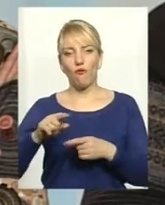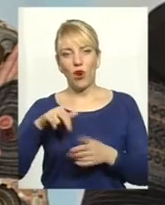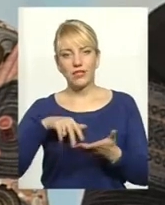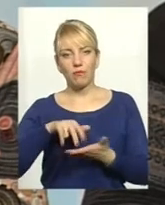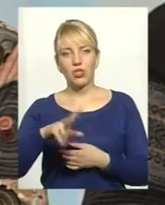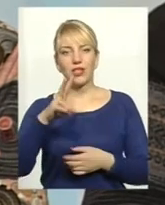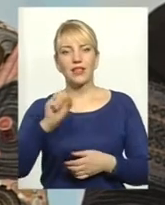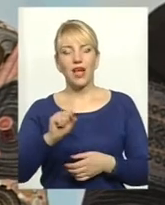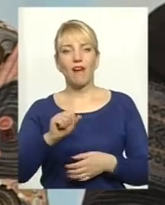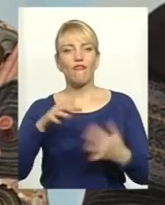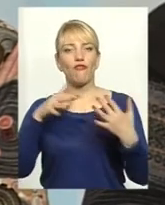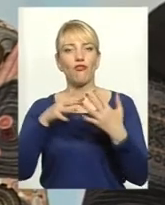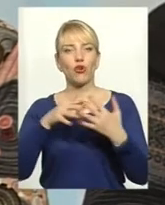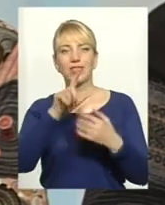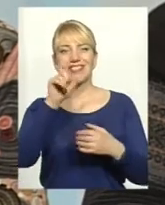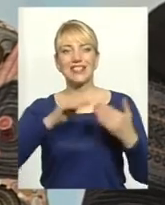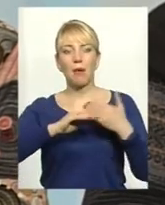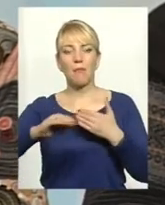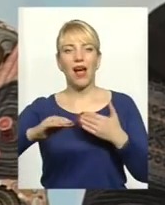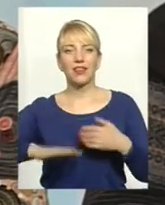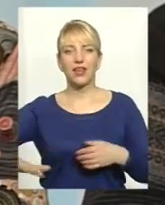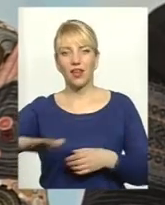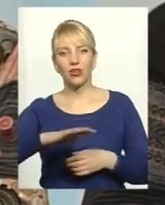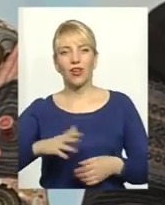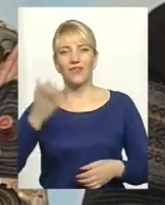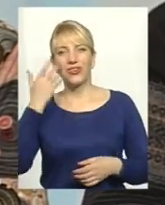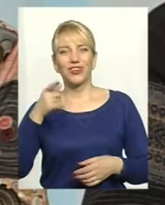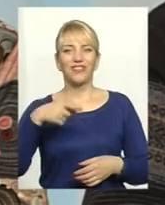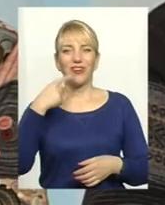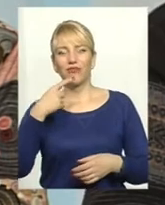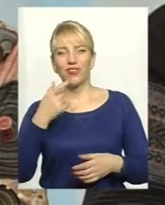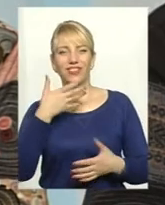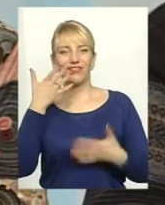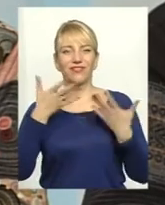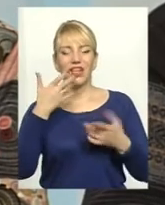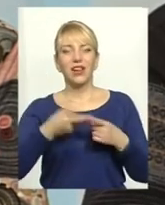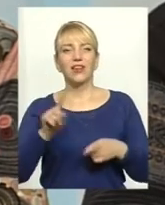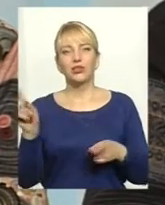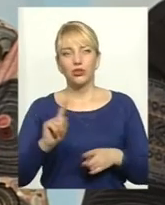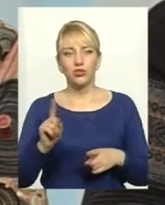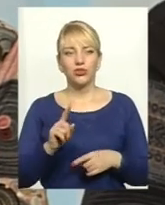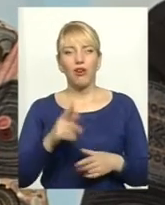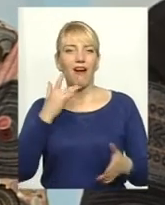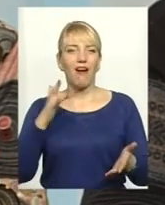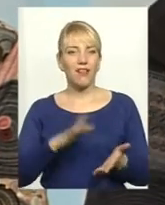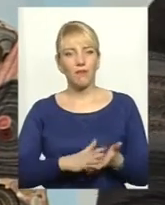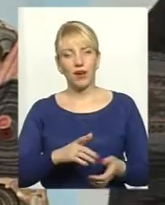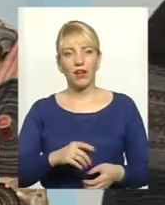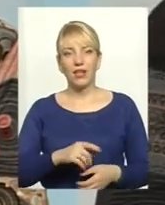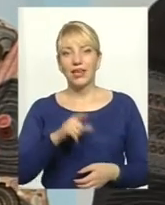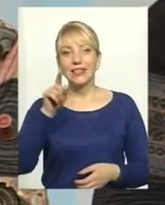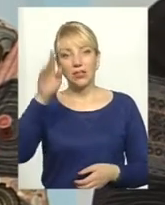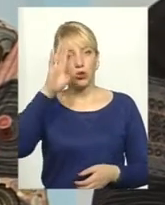фронт зразу з Майдану. І коли ви кажете отак сарказмом, ганьба, ви кричали, ви згадайте їх, ті хлопці пішли добровольно, і хто не